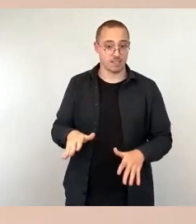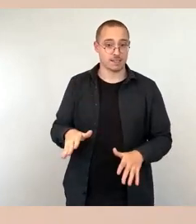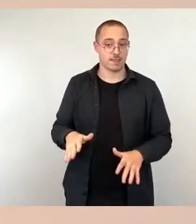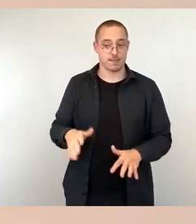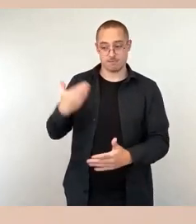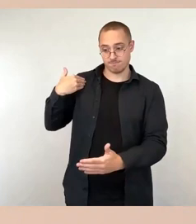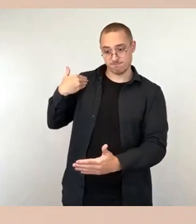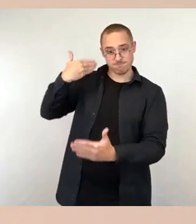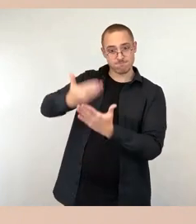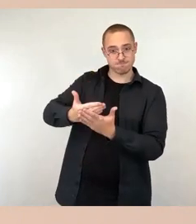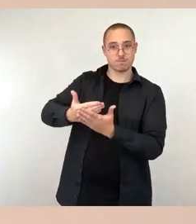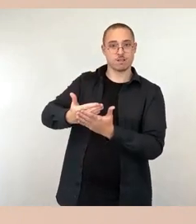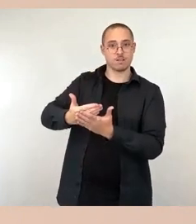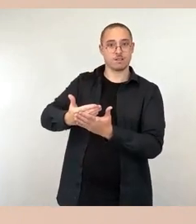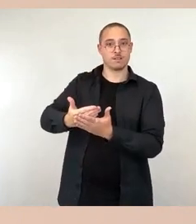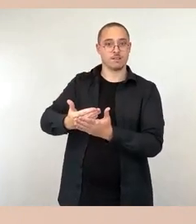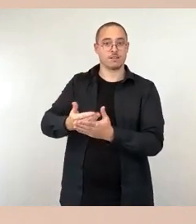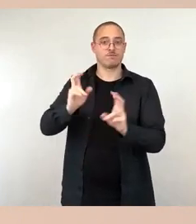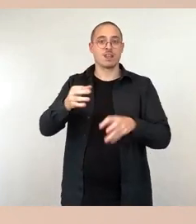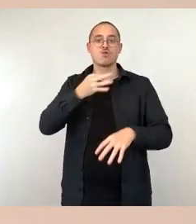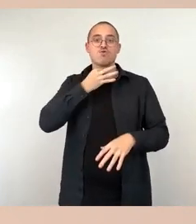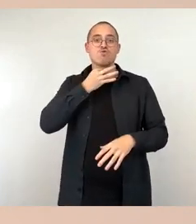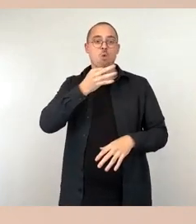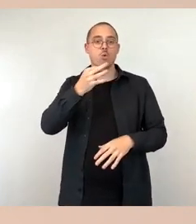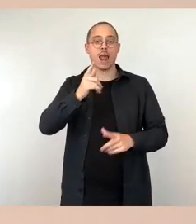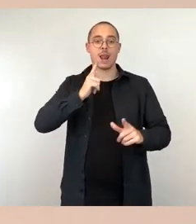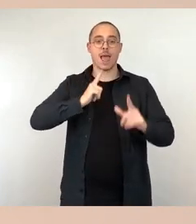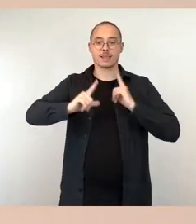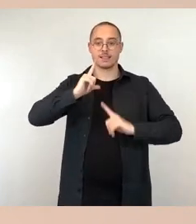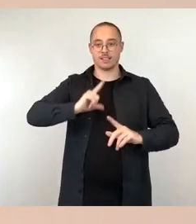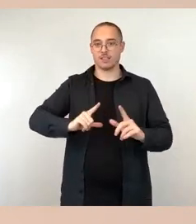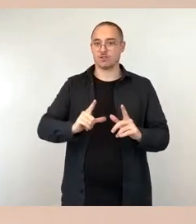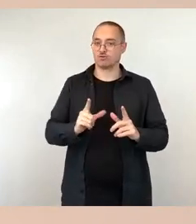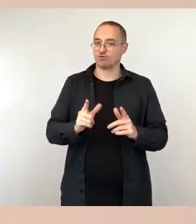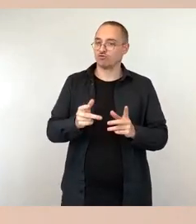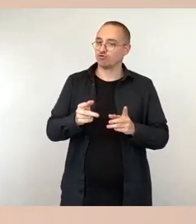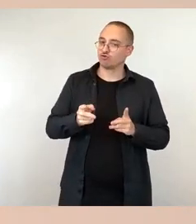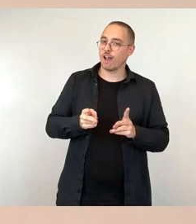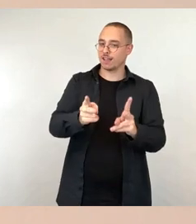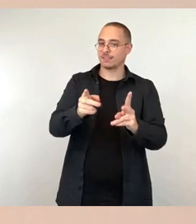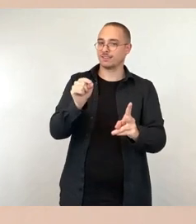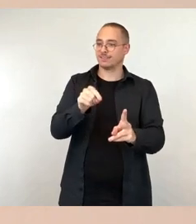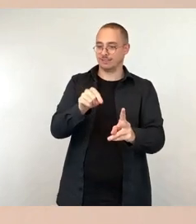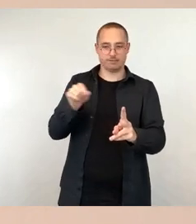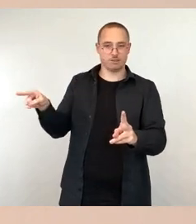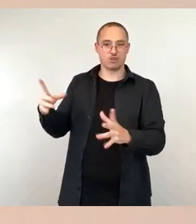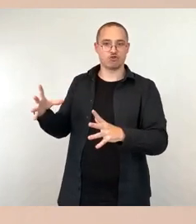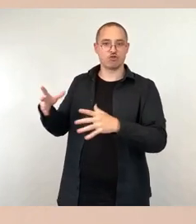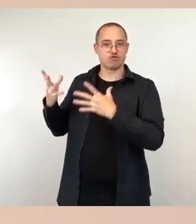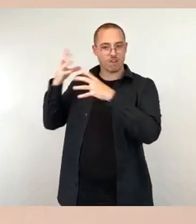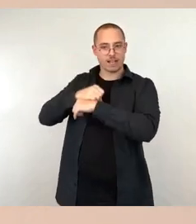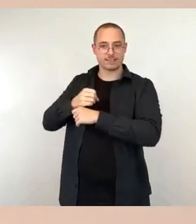aus dem sogenannten Schwarzdeckenprogramm saniert. Die Justinenstraße,